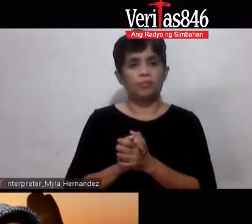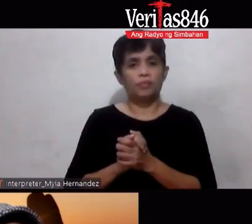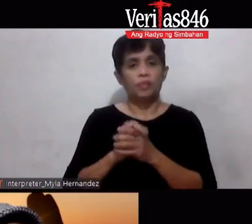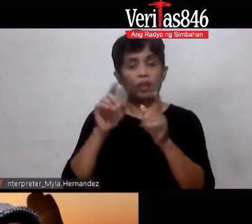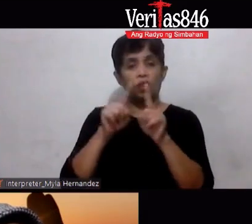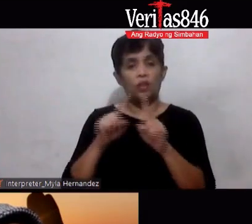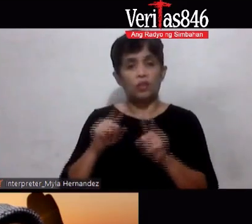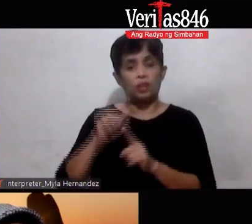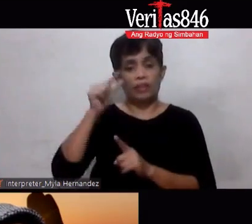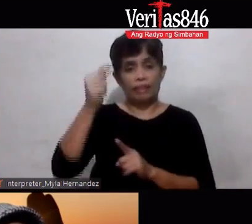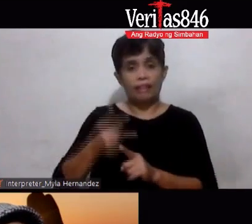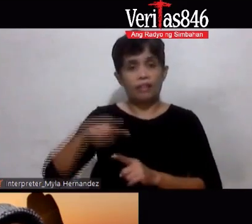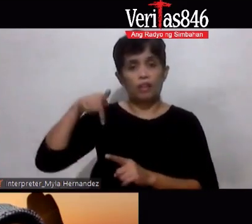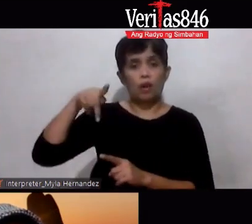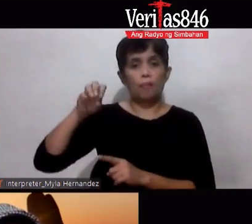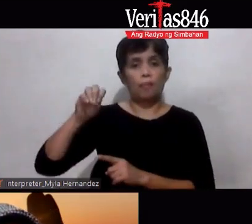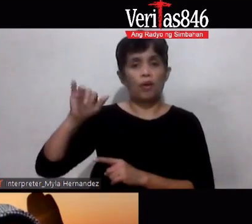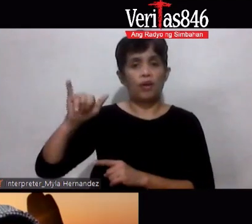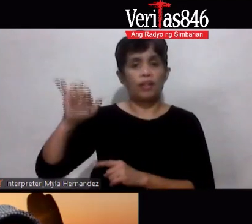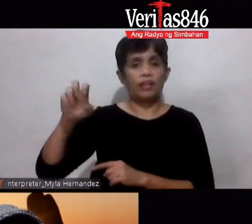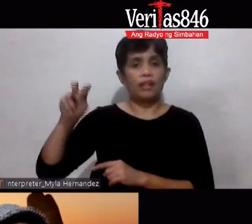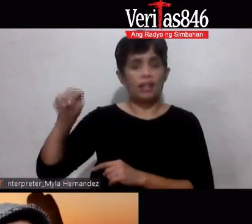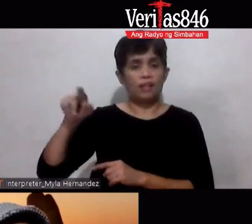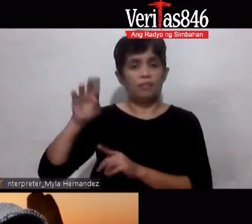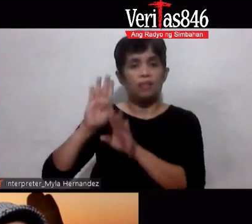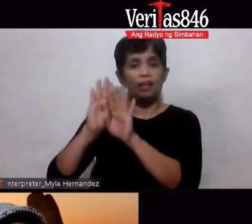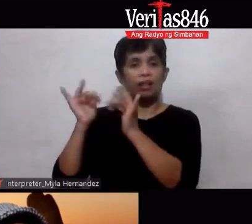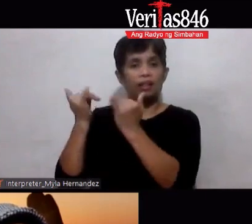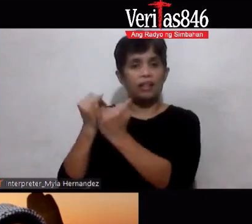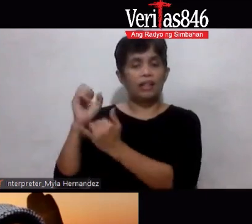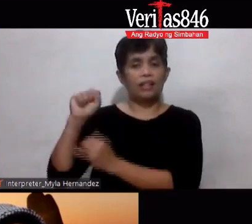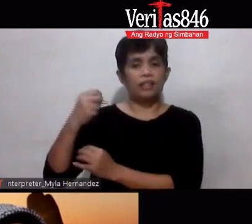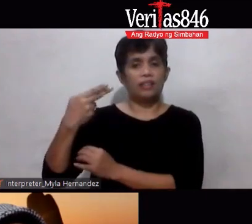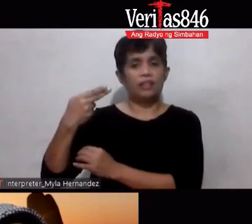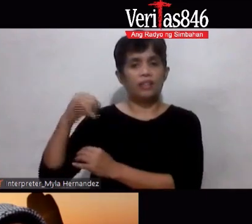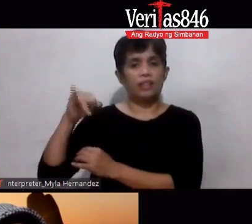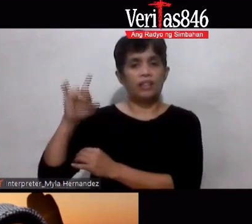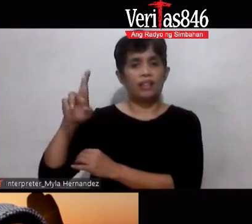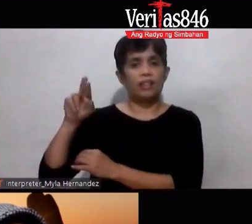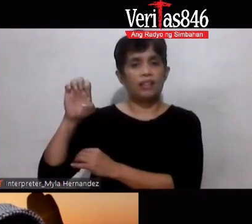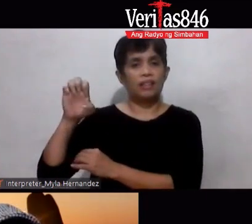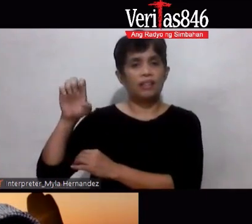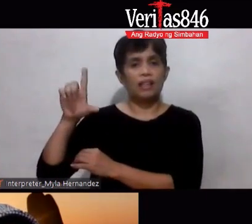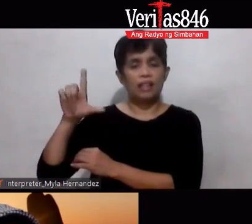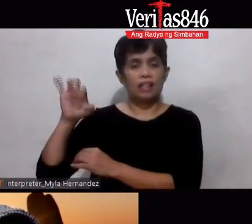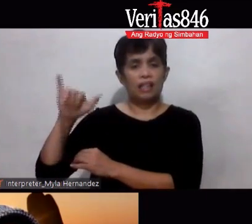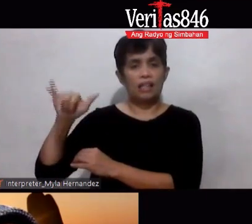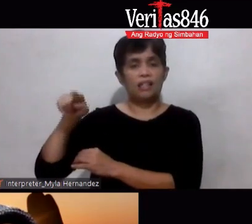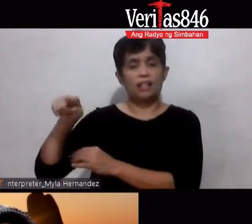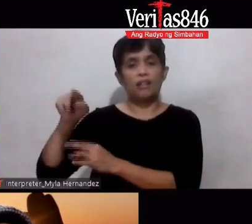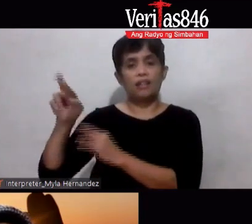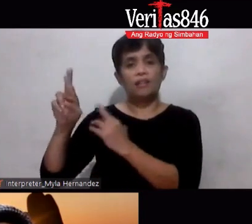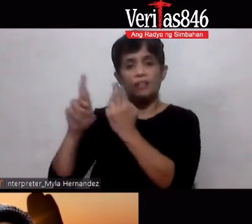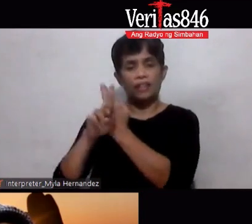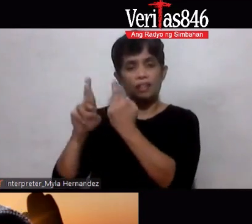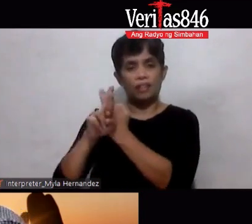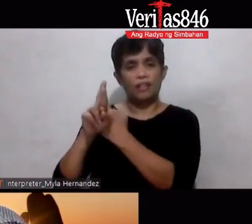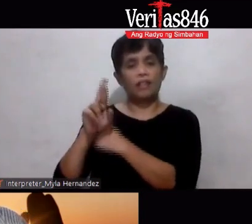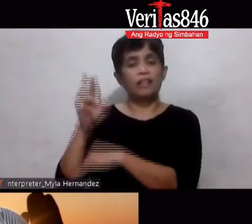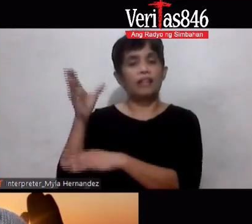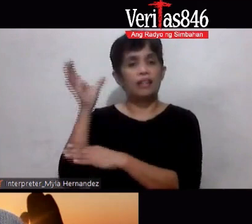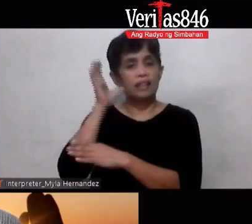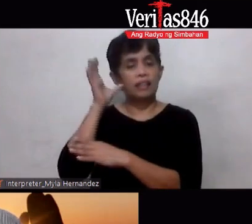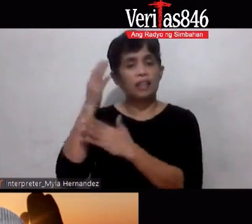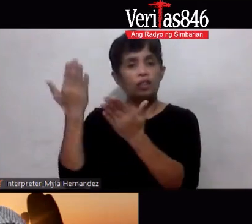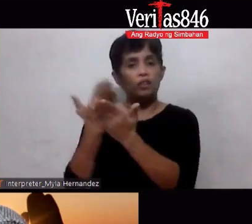Si Poyen Si Barangay Shirley Okay Na regular Na nakikinig sa atin Nasa New Jersey Nasa